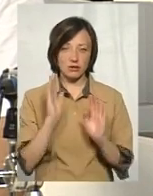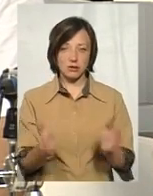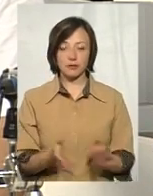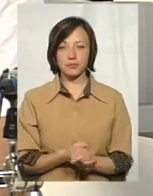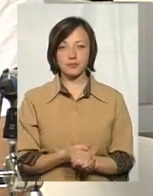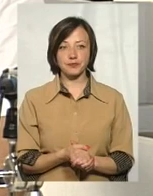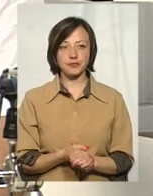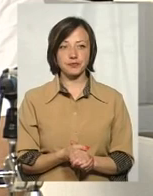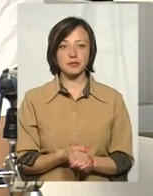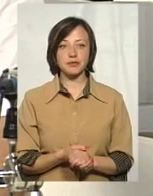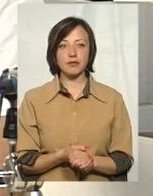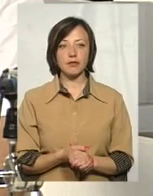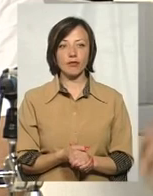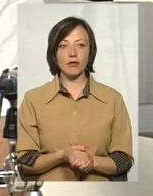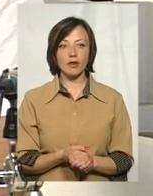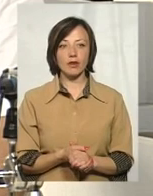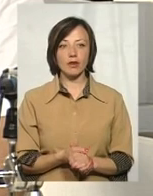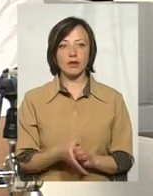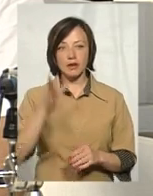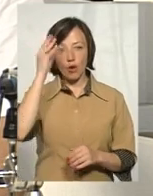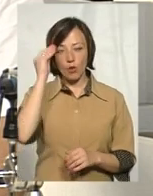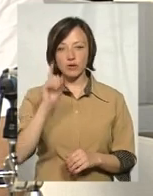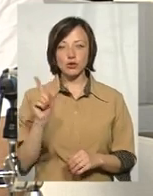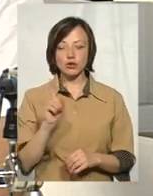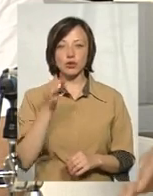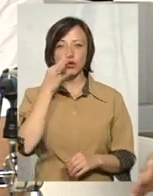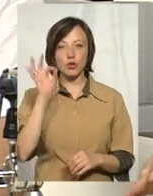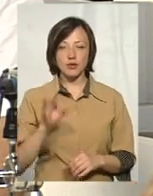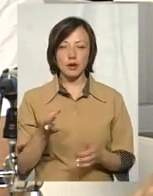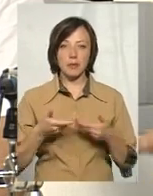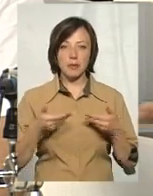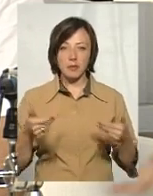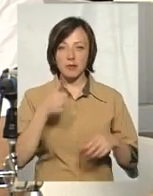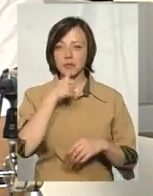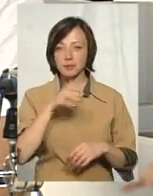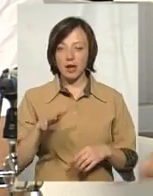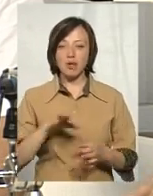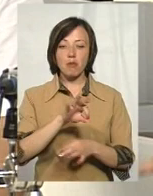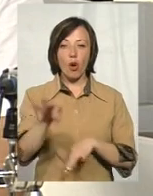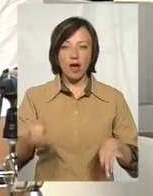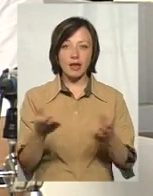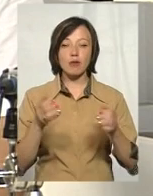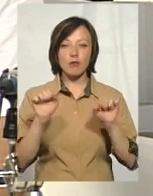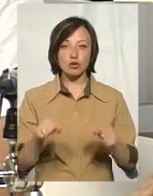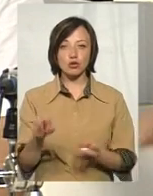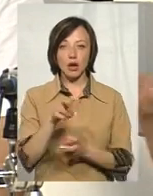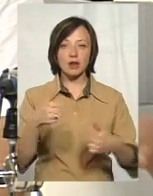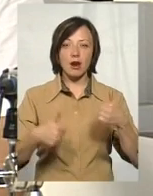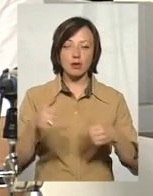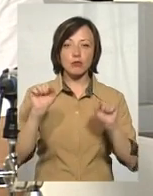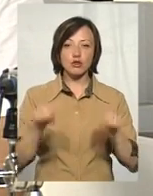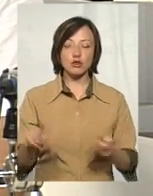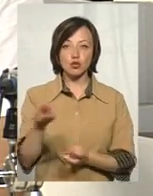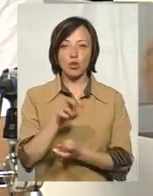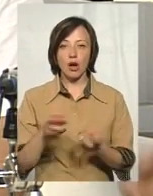Тобто, враховуючи той досвід, який ми пройшли, з проєктом, який можна шукати гранди, можна